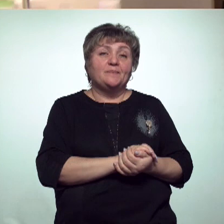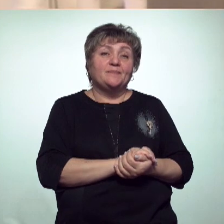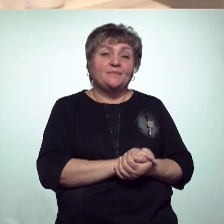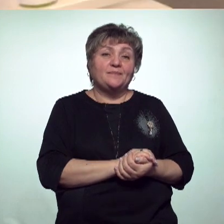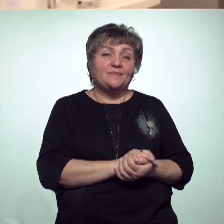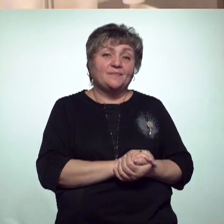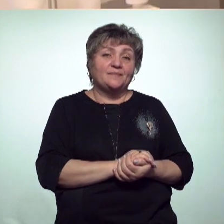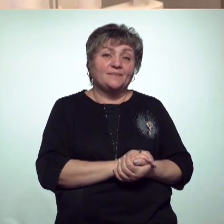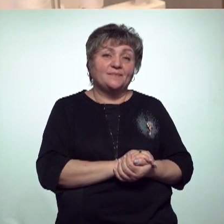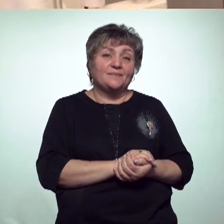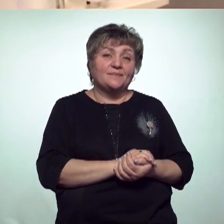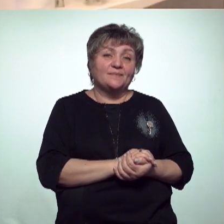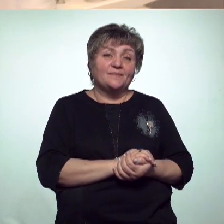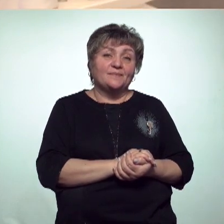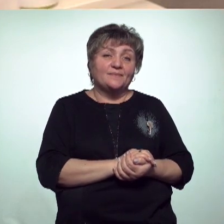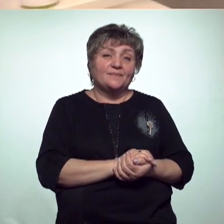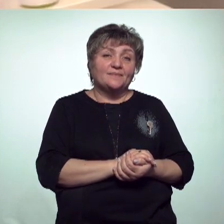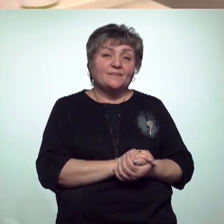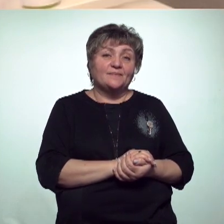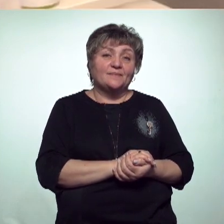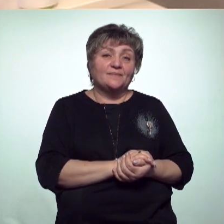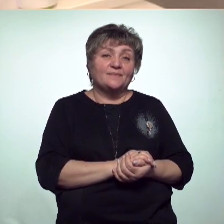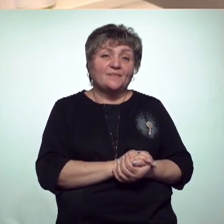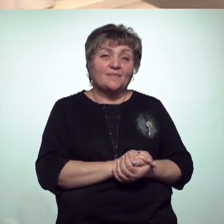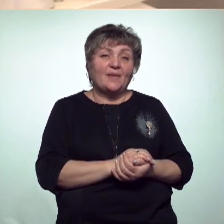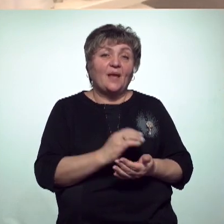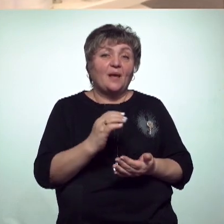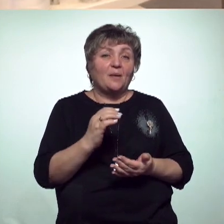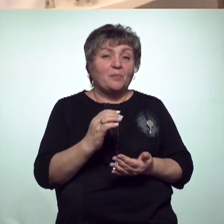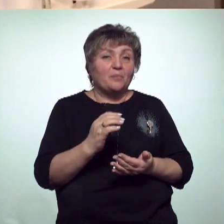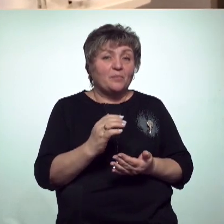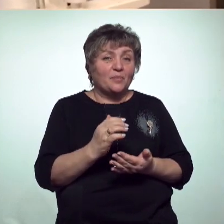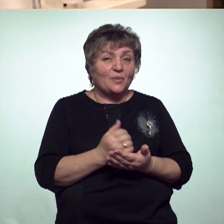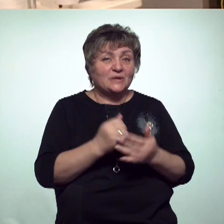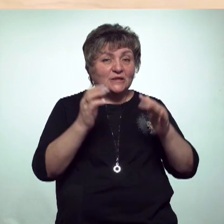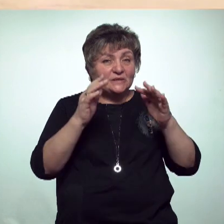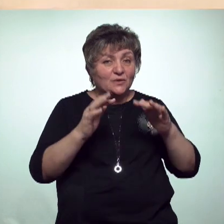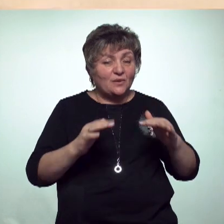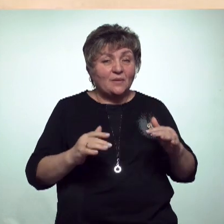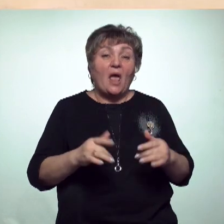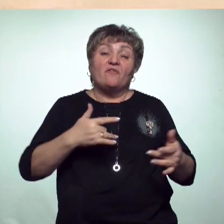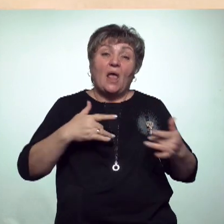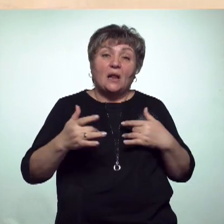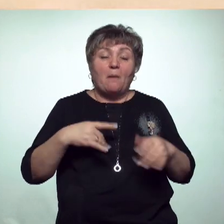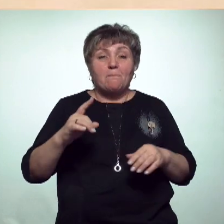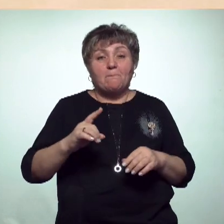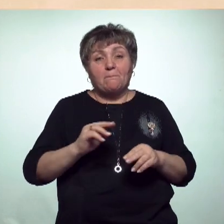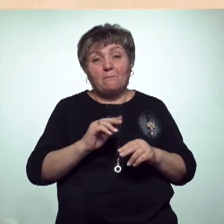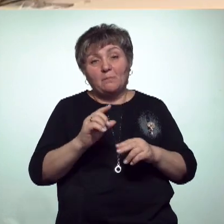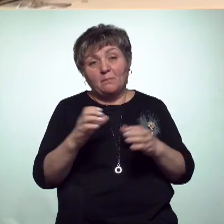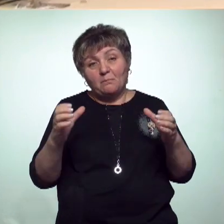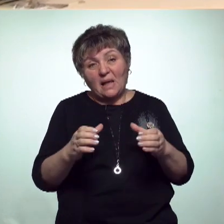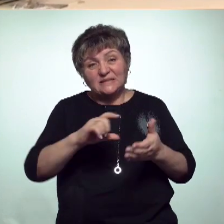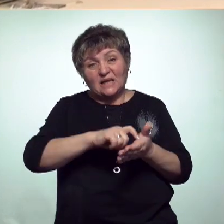Разрезаем мех и получаем снежные лапы на елке. В театральных мастерских кипит